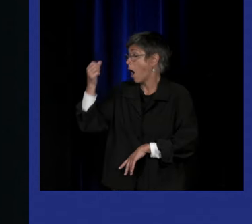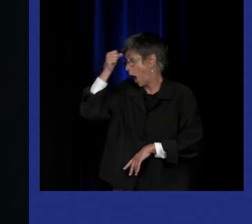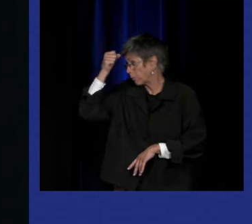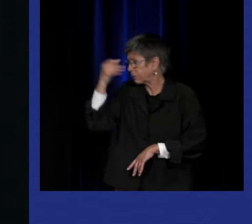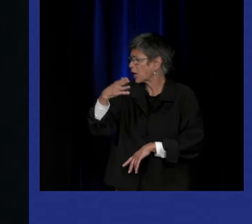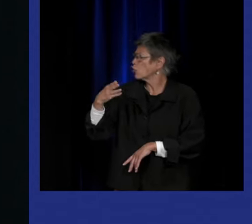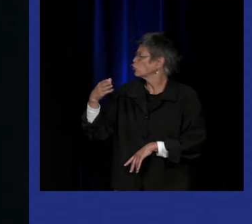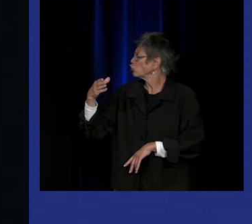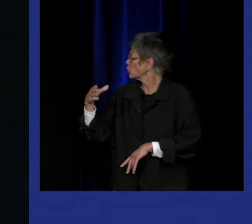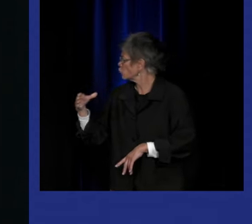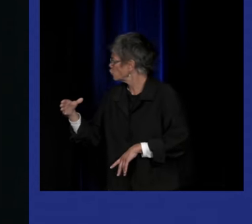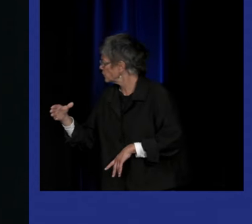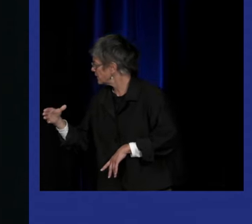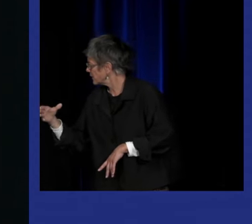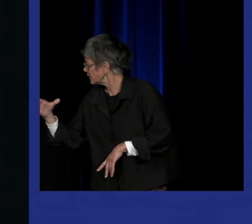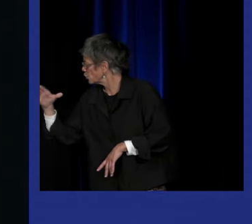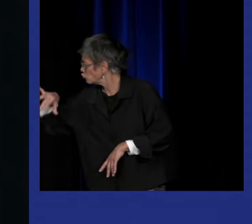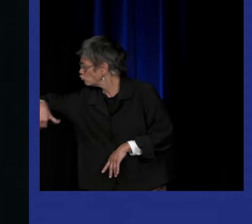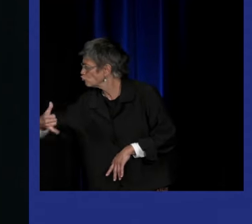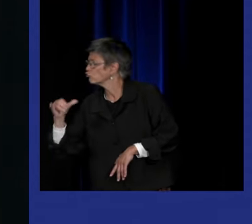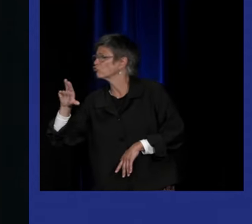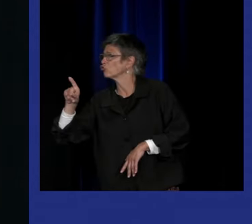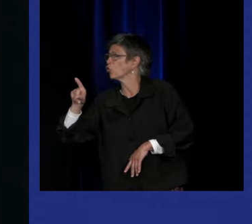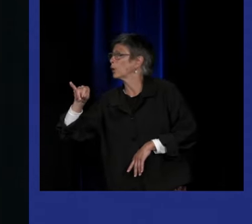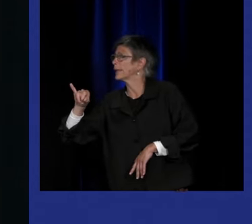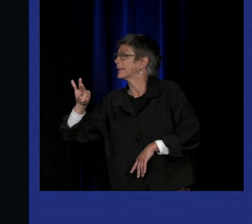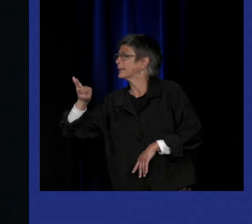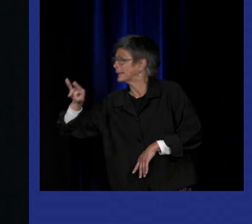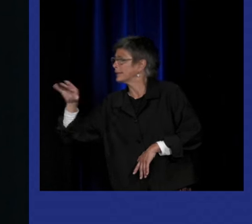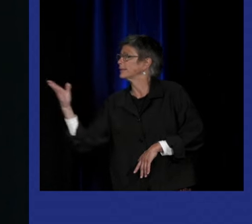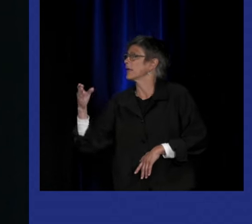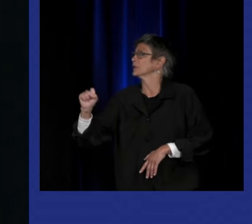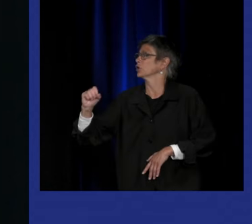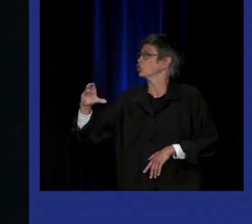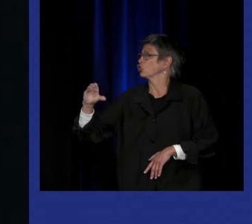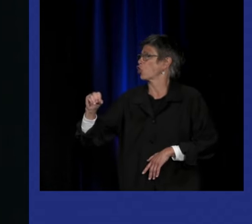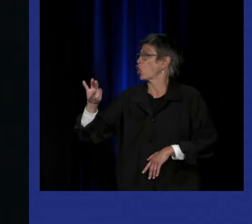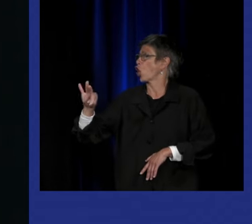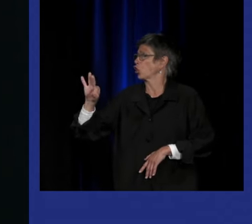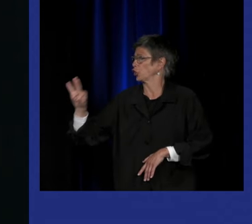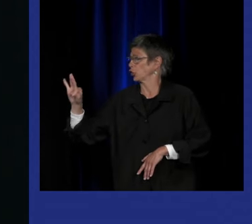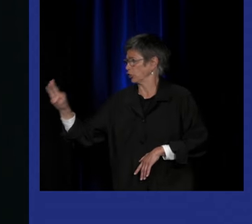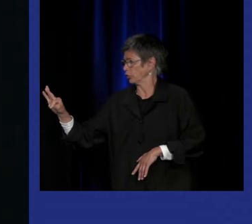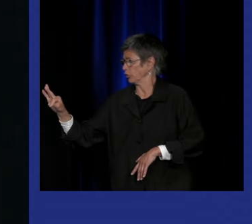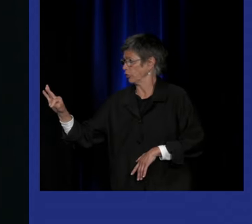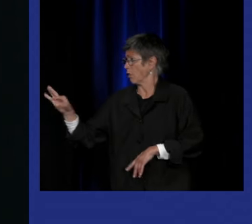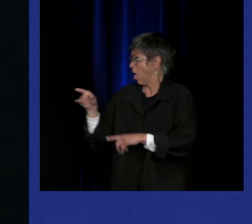elle était trisomique Judith Scott S-C-O-T-T